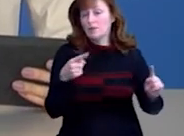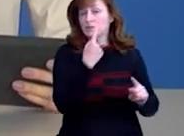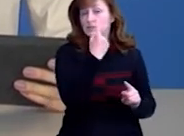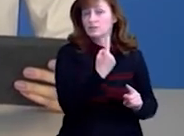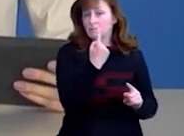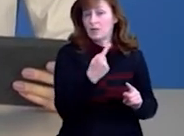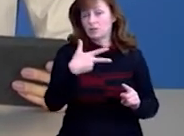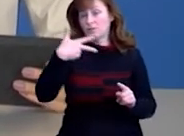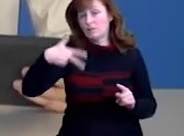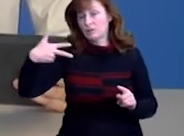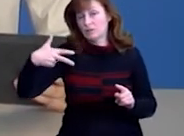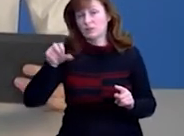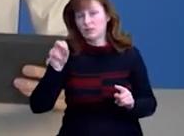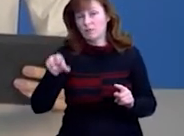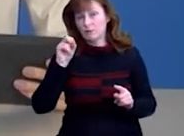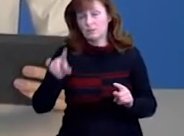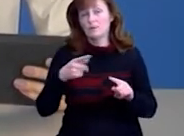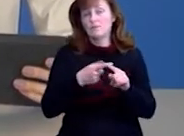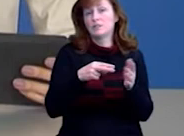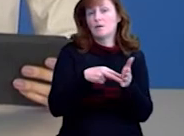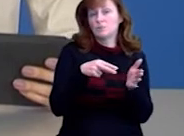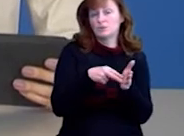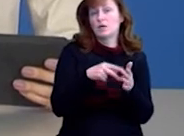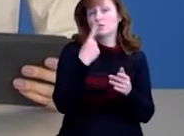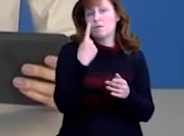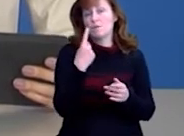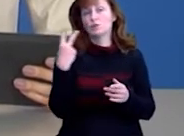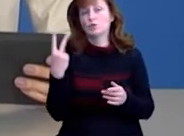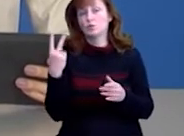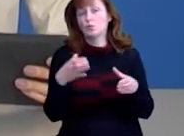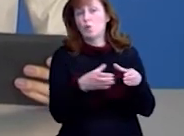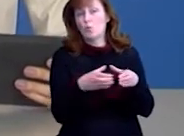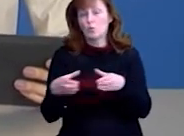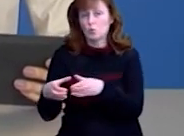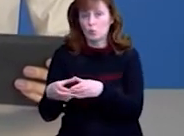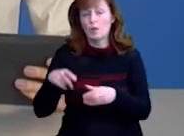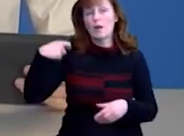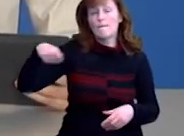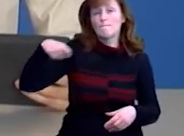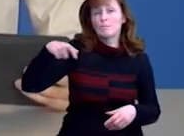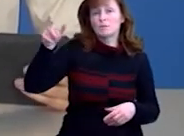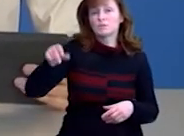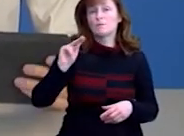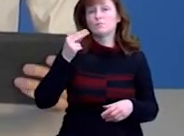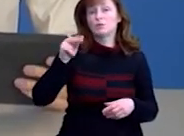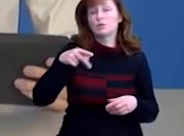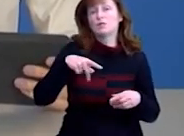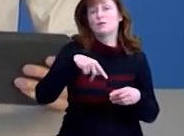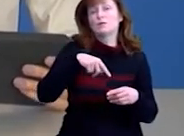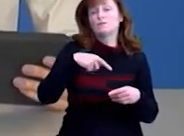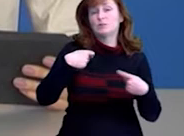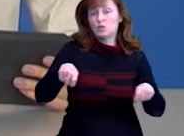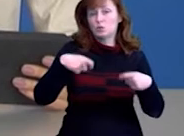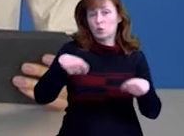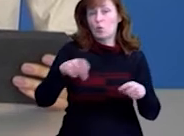квітня ставку єдиного податку для підприємців першої та другої груп. Президент Чернігівської торгово-промислової палати Костянтин